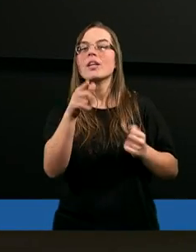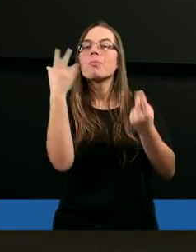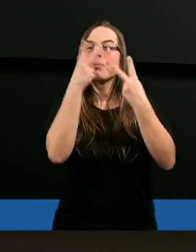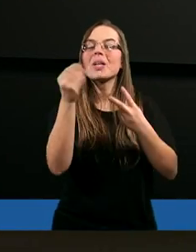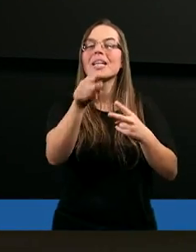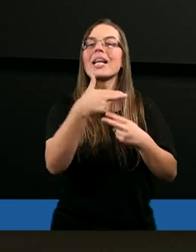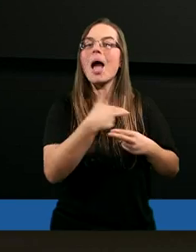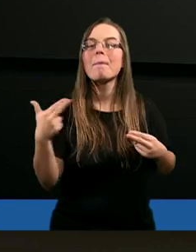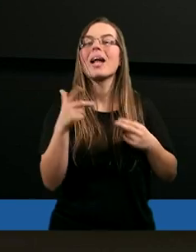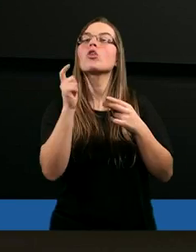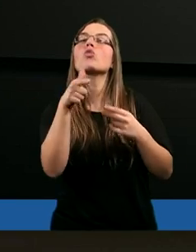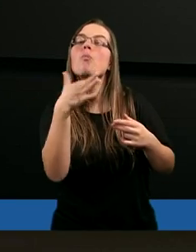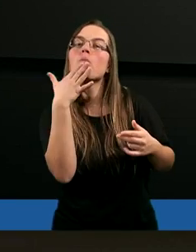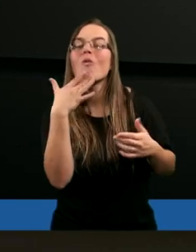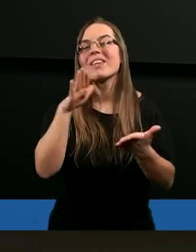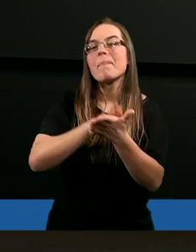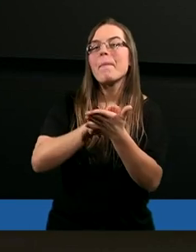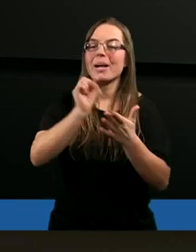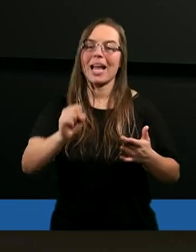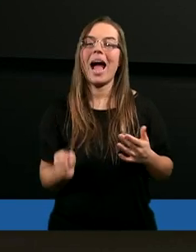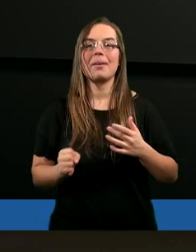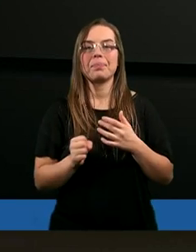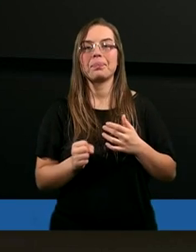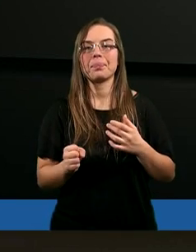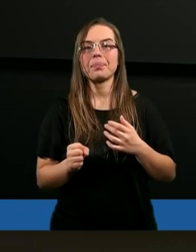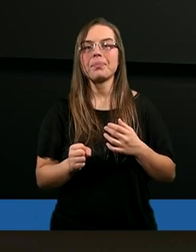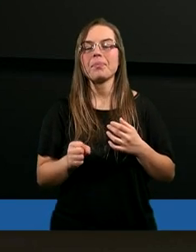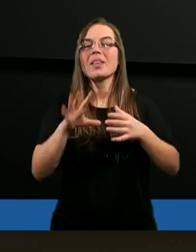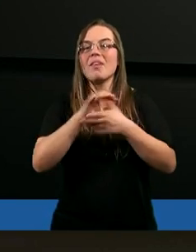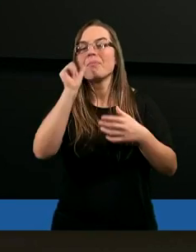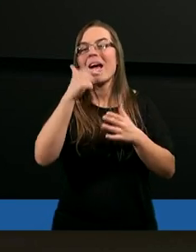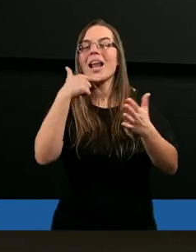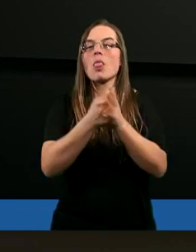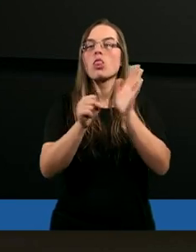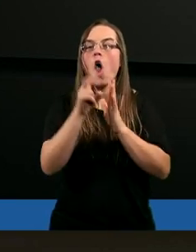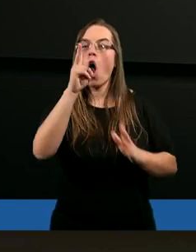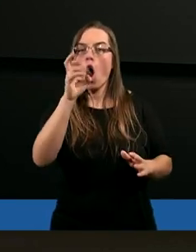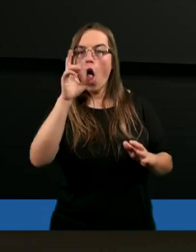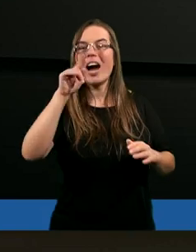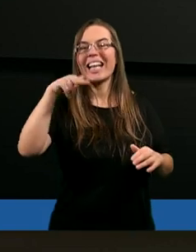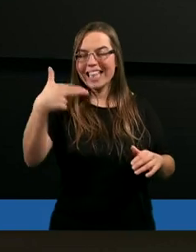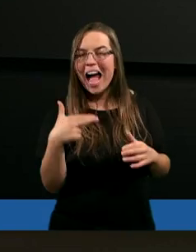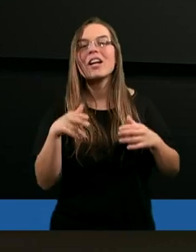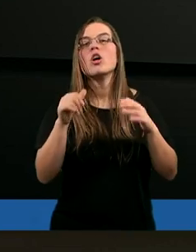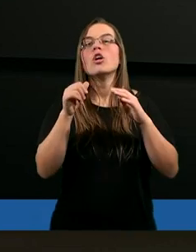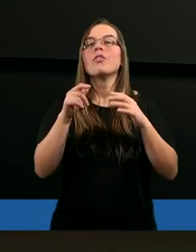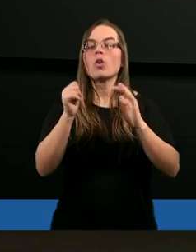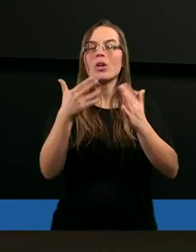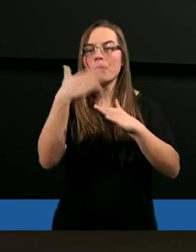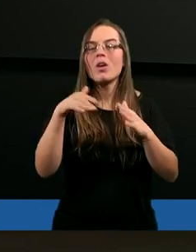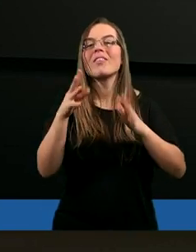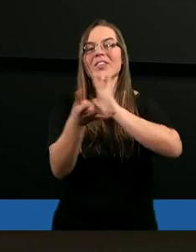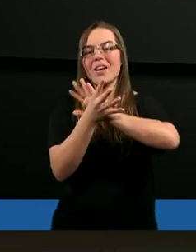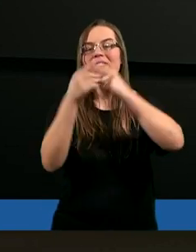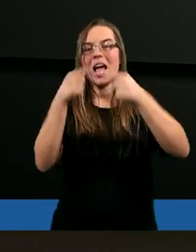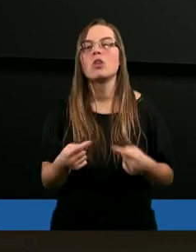temat mówi Biblia w pierwszym liście do Koryntian w trzecim rozdziale i